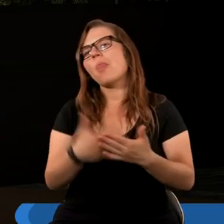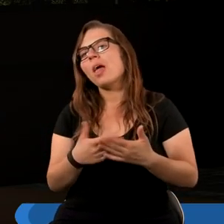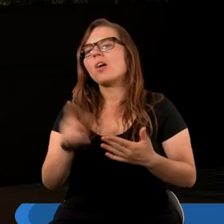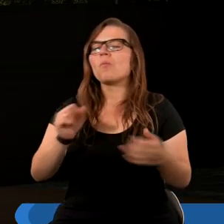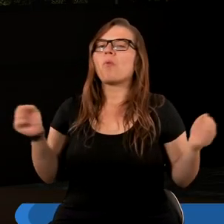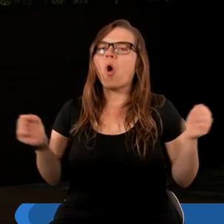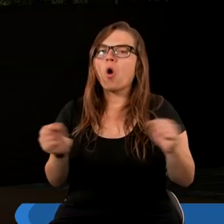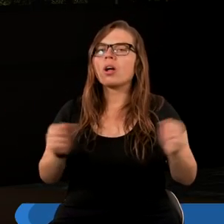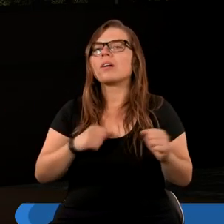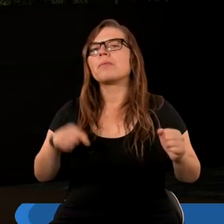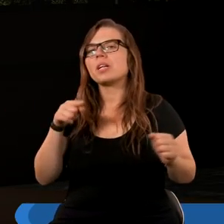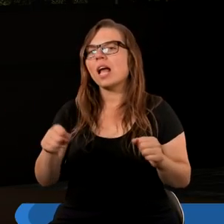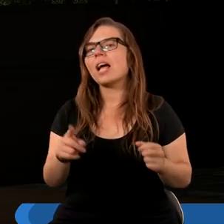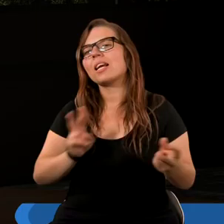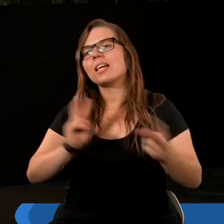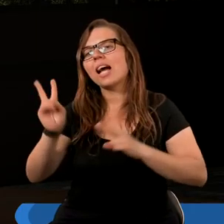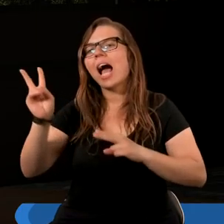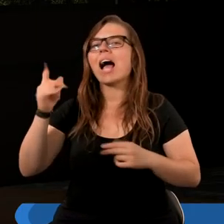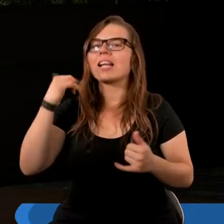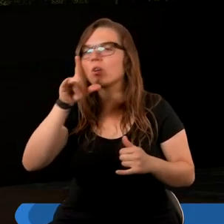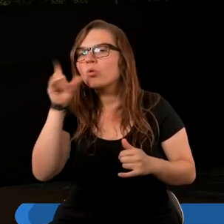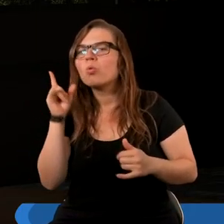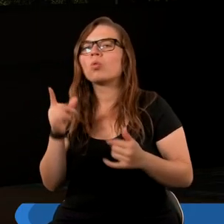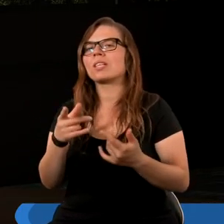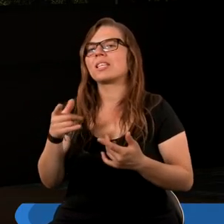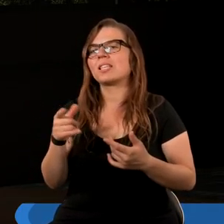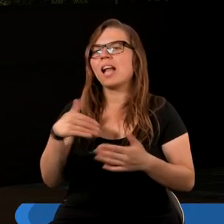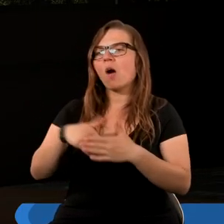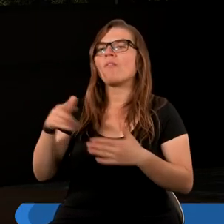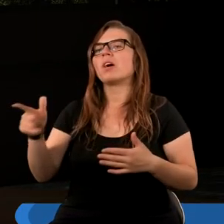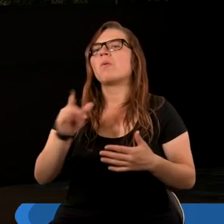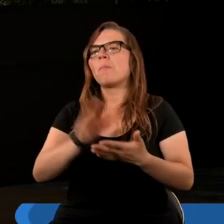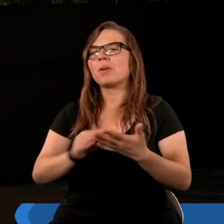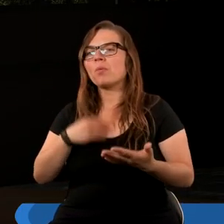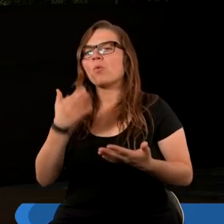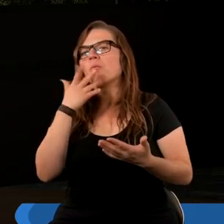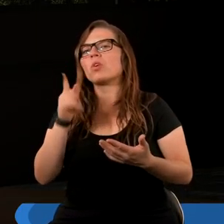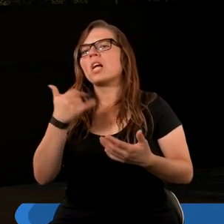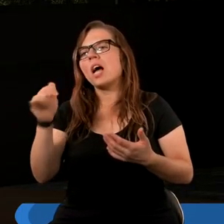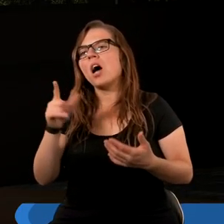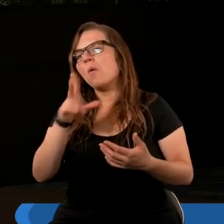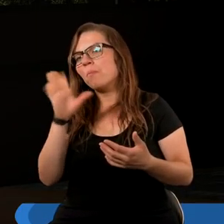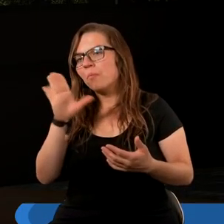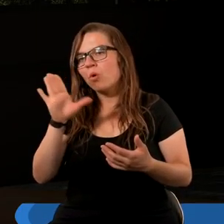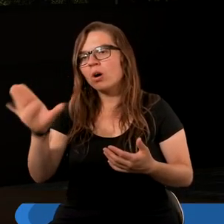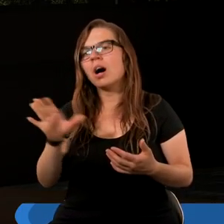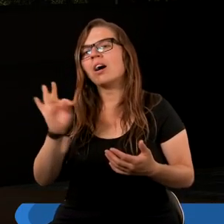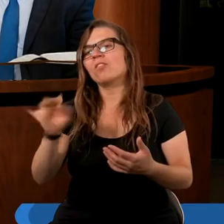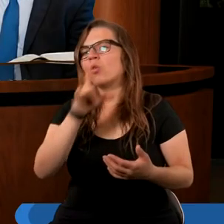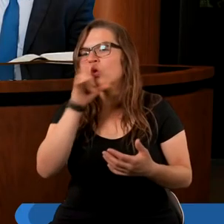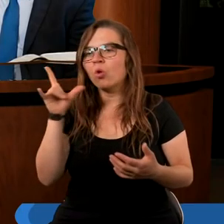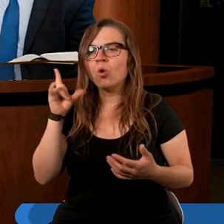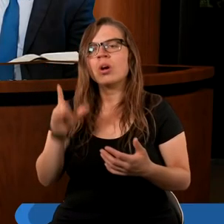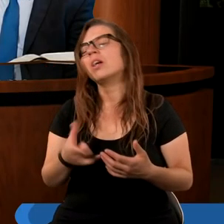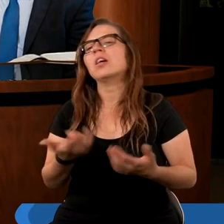boimy się reakcji innych ludzi, bo też tak jak Biblia mówi, i we wszystkich kościołach Bóg ma swój